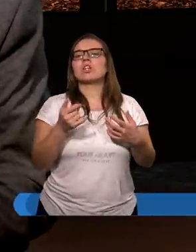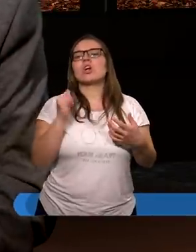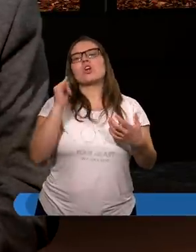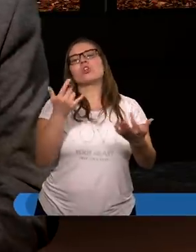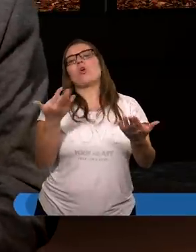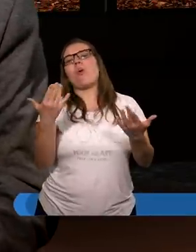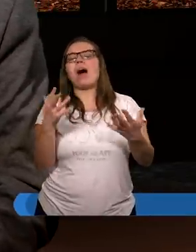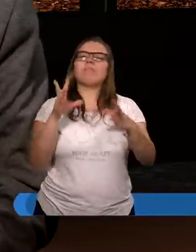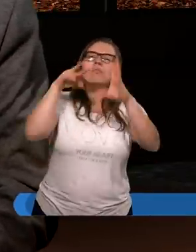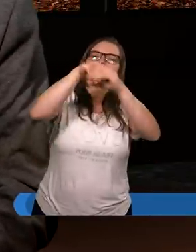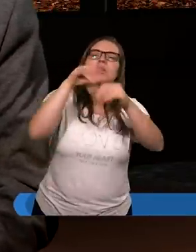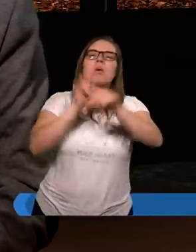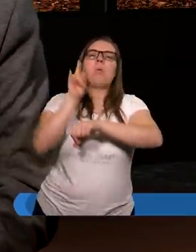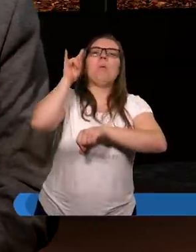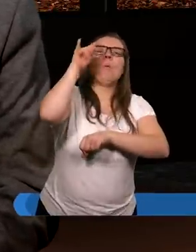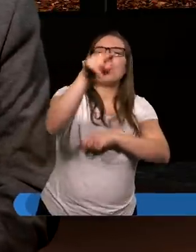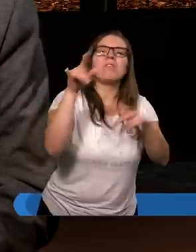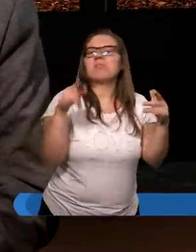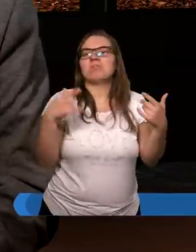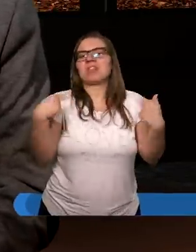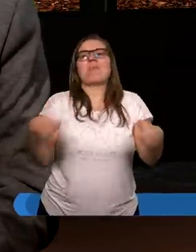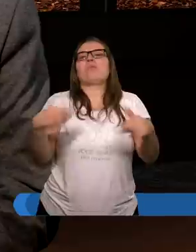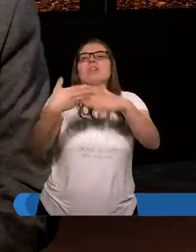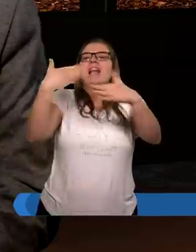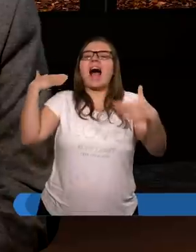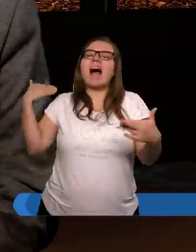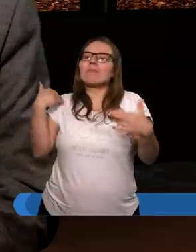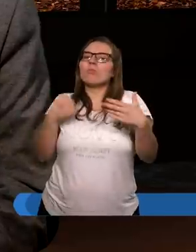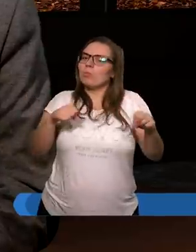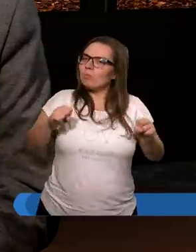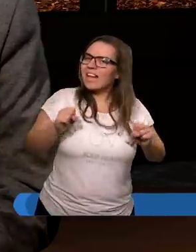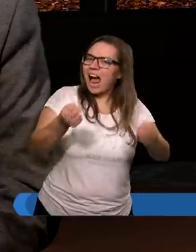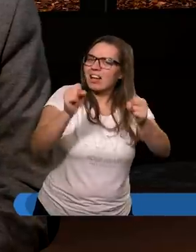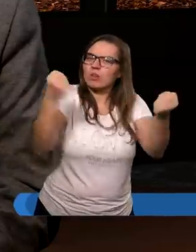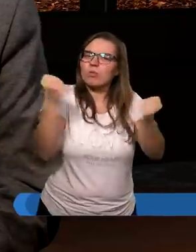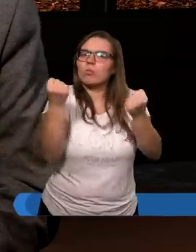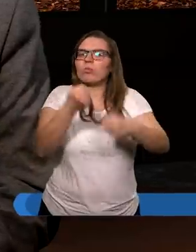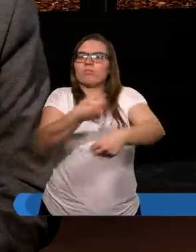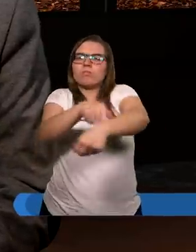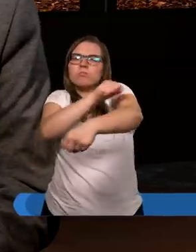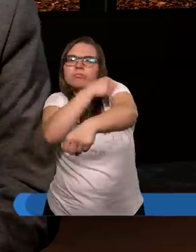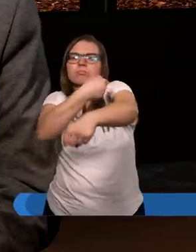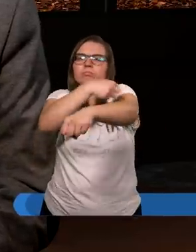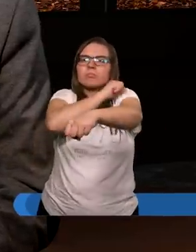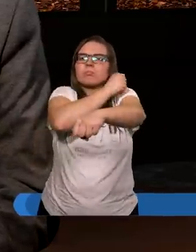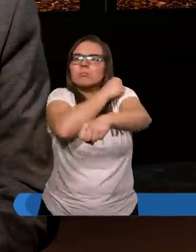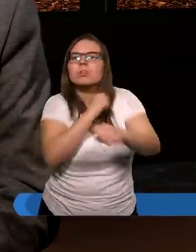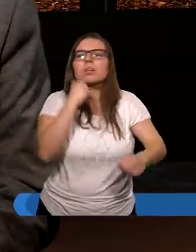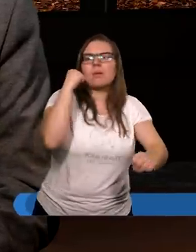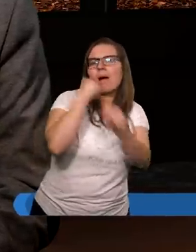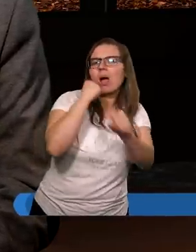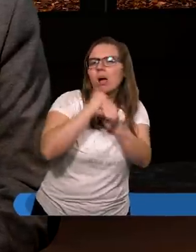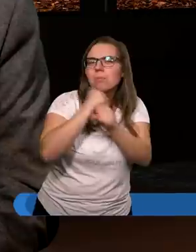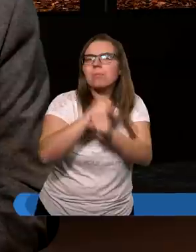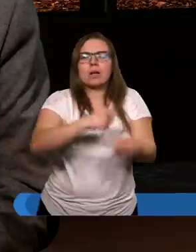za kilka godzin tam być. To wymagało dużo większego poświęcenia, wysiłku i często